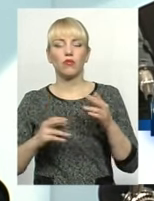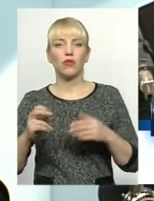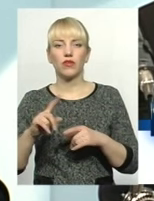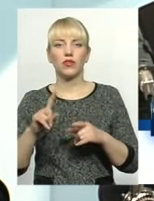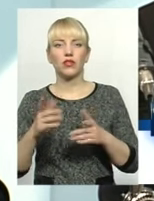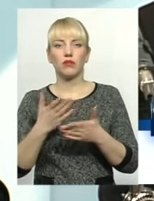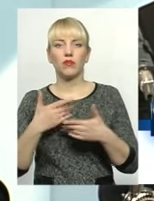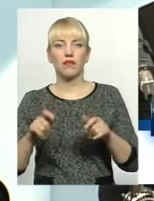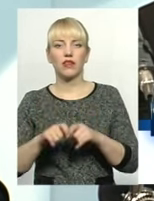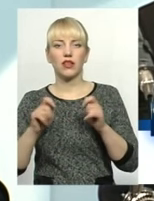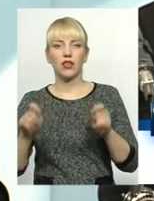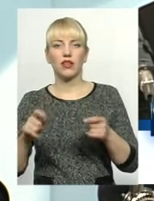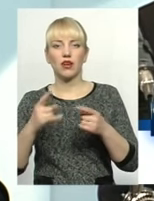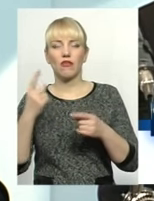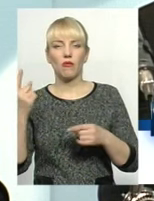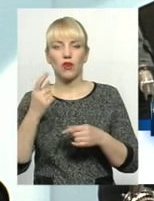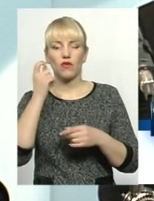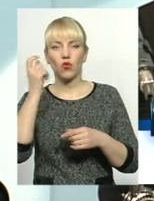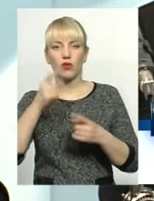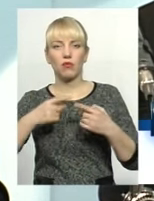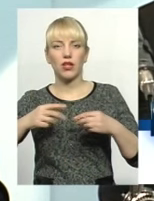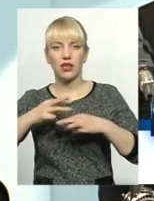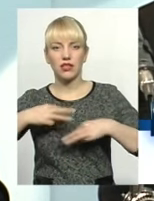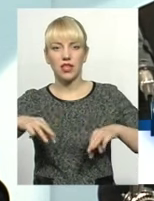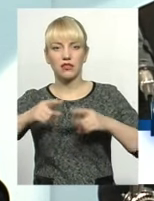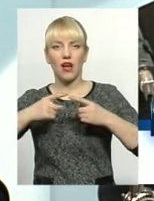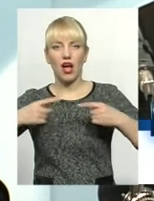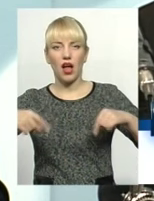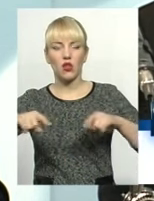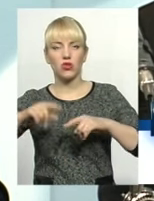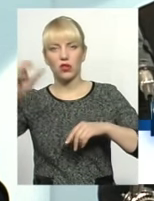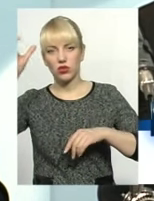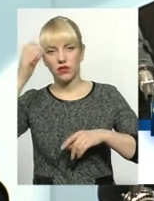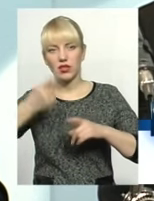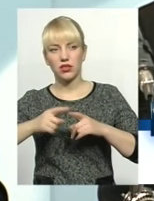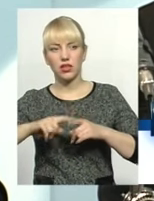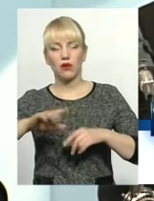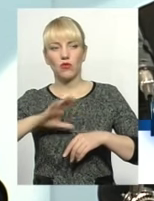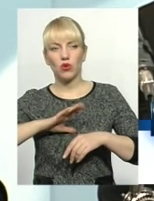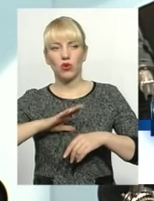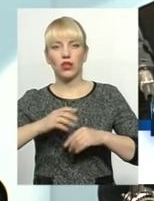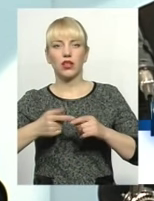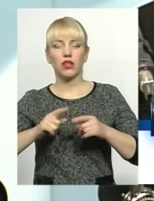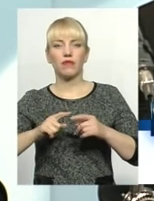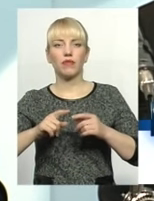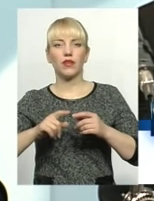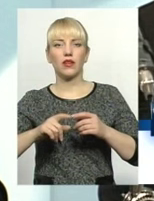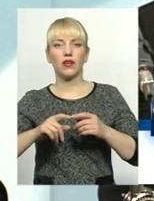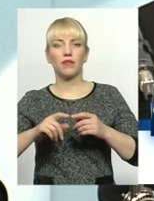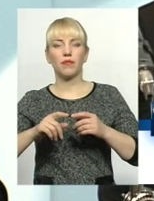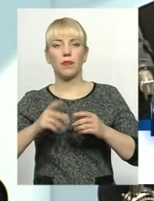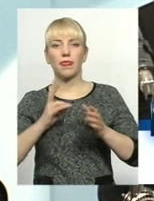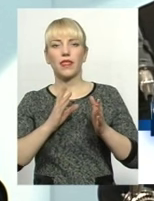вперше в Україні в галузі Міністерства освіти, тому що ці професії були в Міністерстві агропромполітики, це